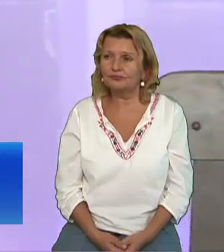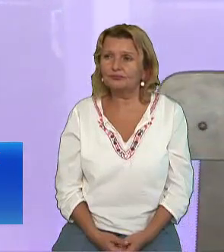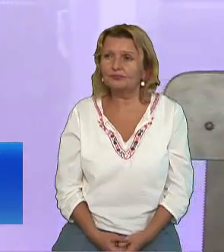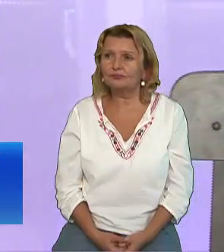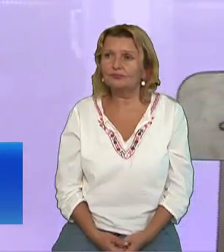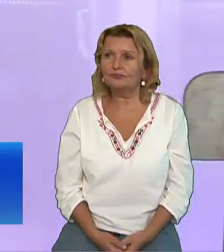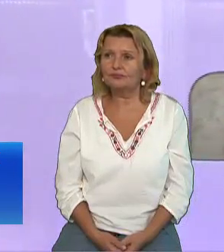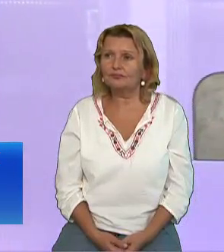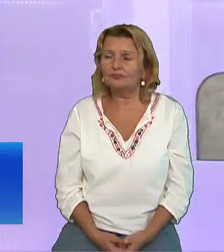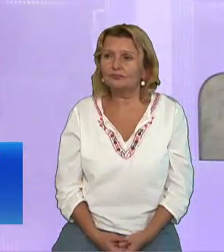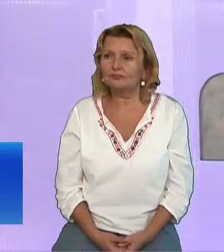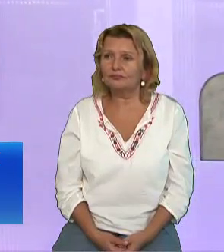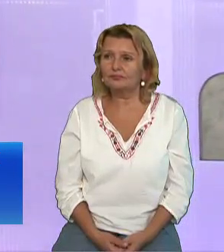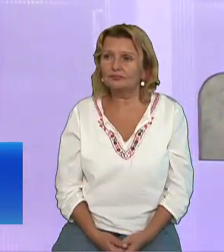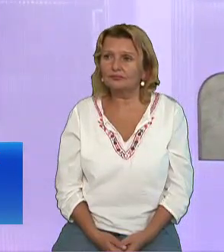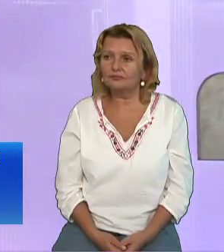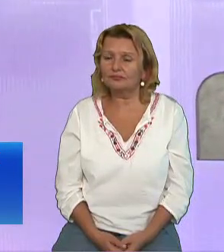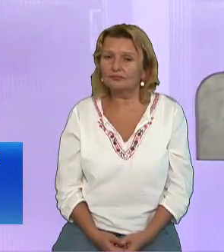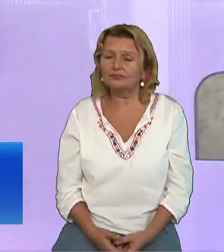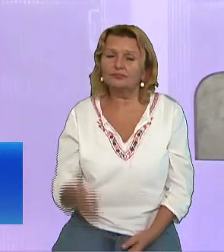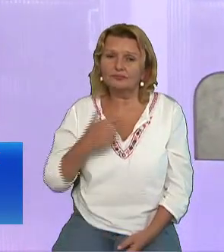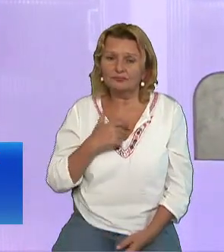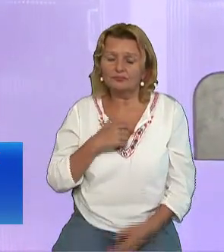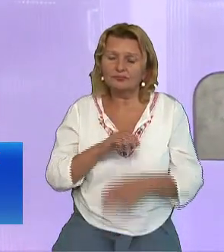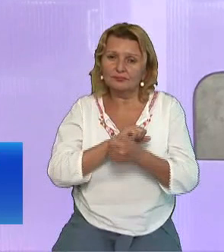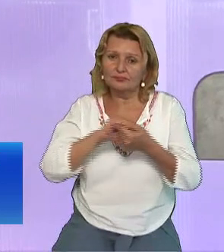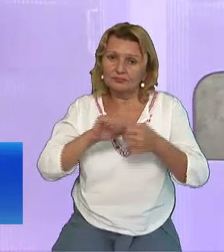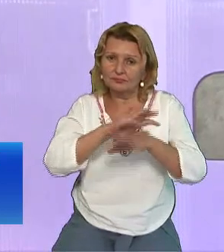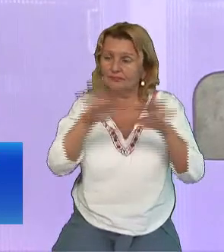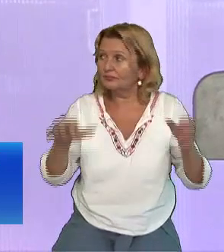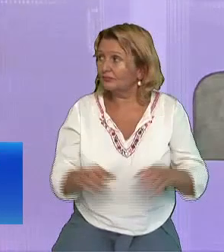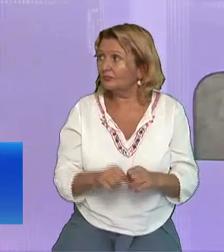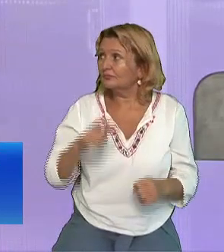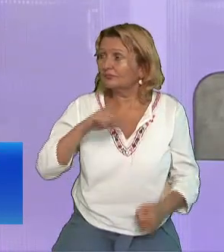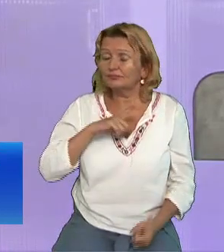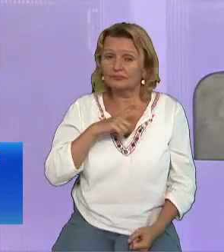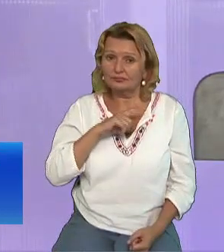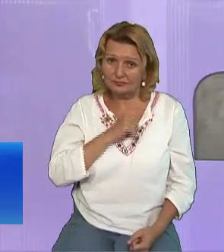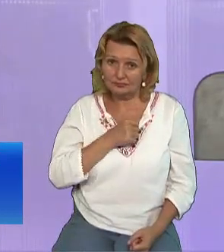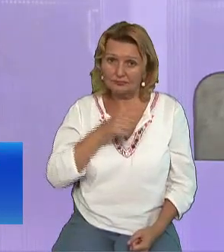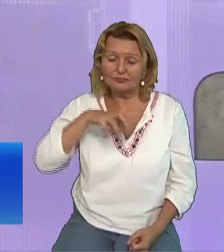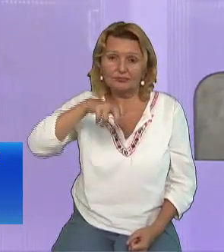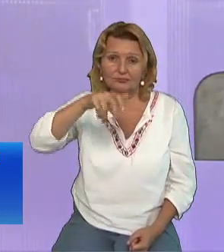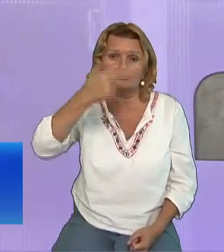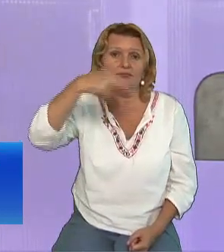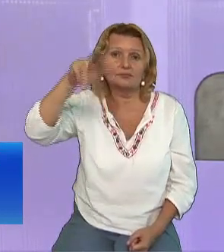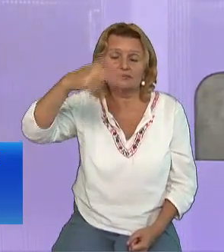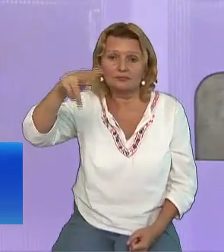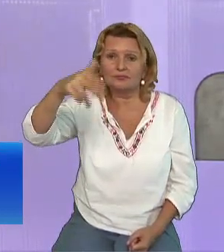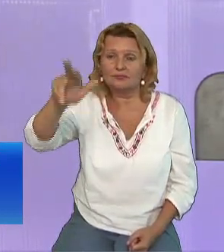Putem Putem să plecăm mai departe În urma acestui program O fi fost pe locul frumos